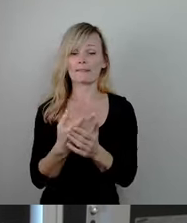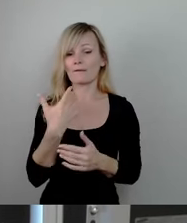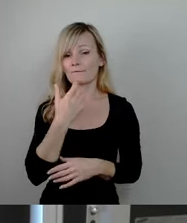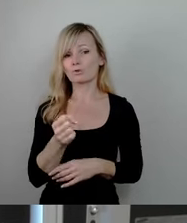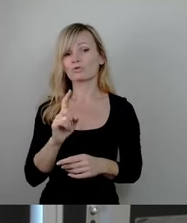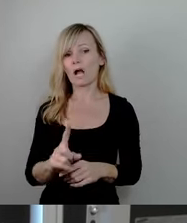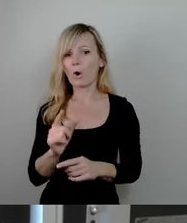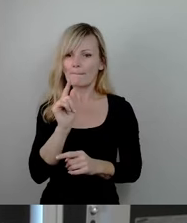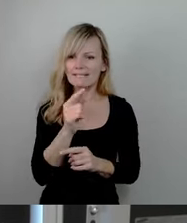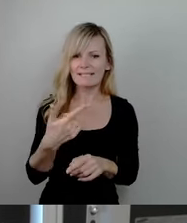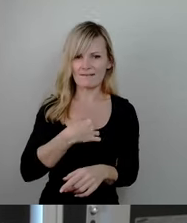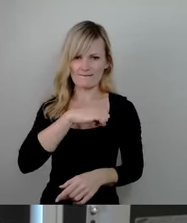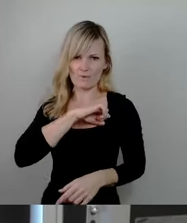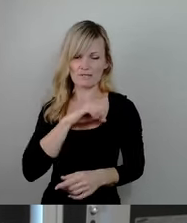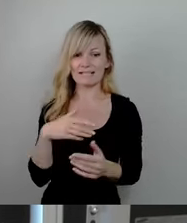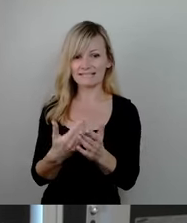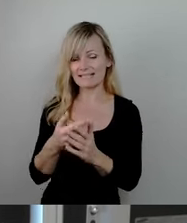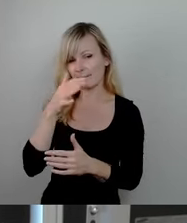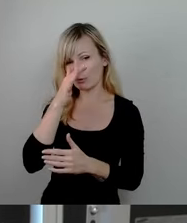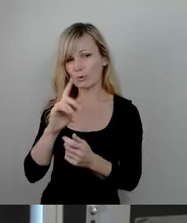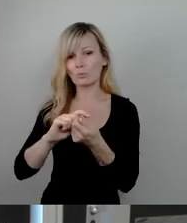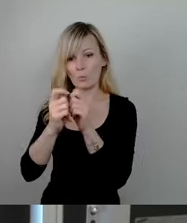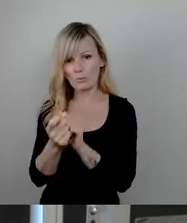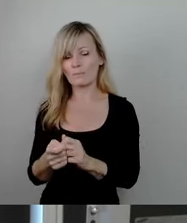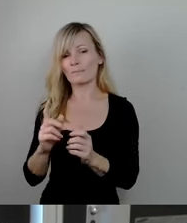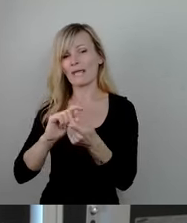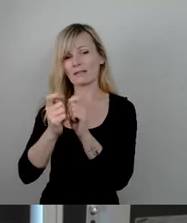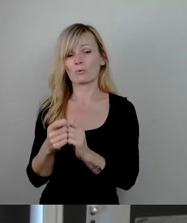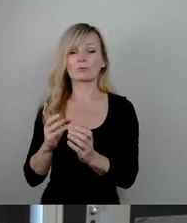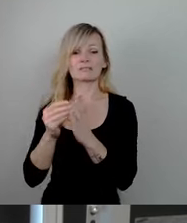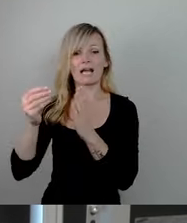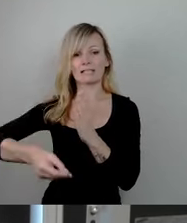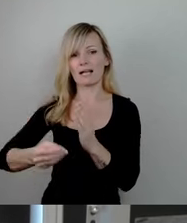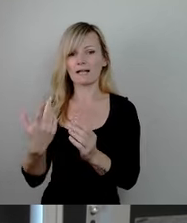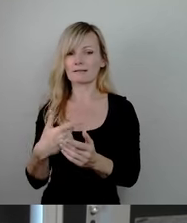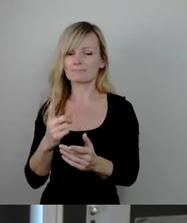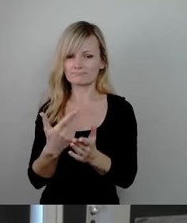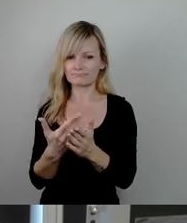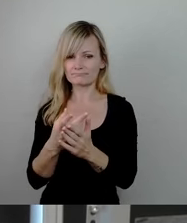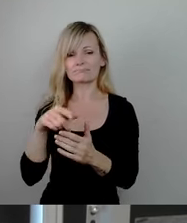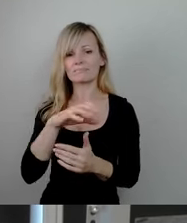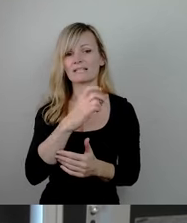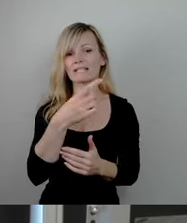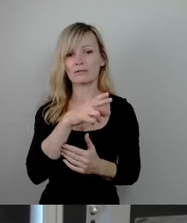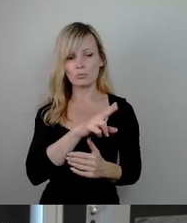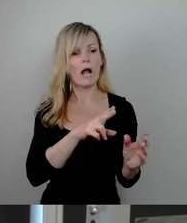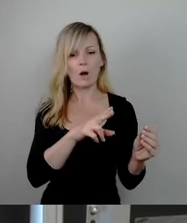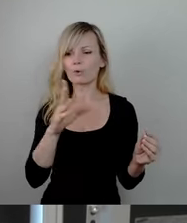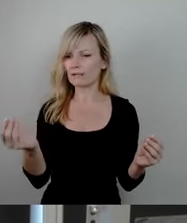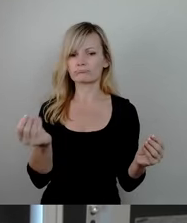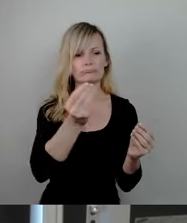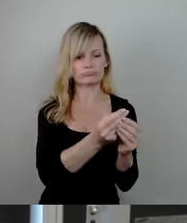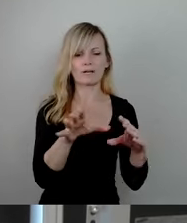Grünen einen rechteunbedarften Änderungsantrag in Richtung kriminalpräventiven Absichten ein, den die CDU dankbar annahm. Mehrheit sichern.